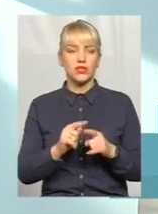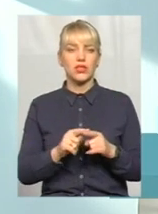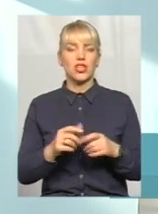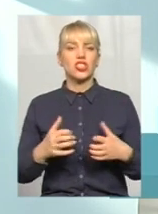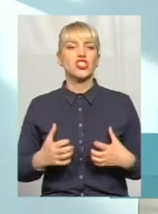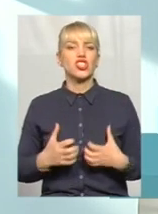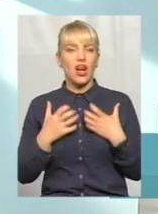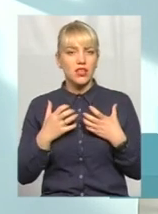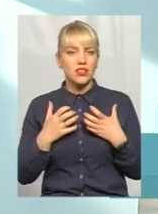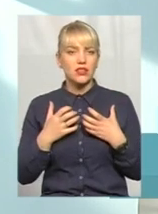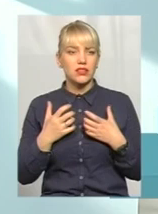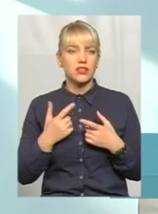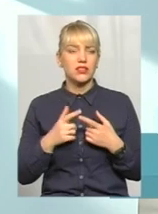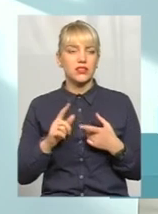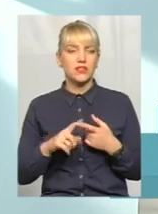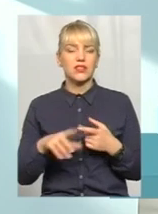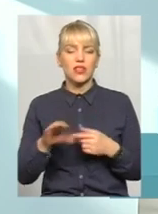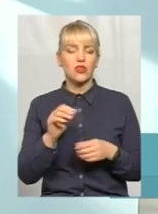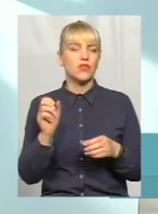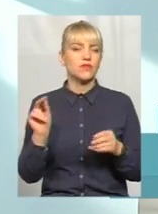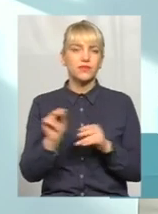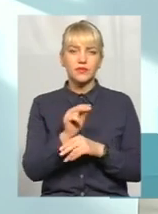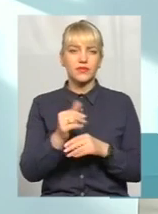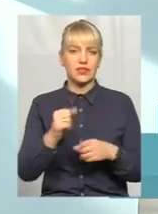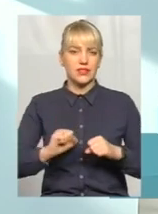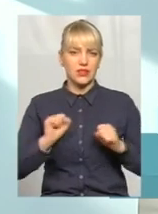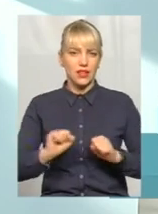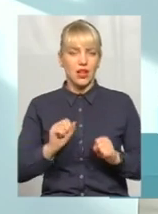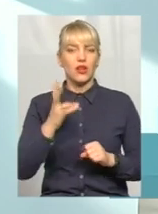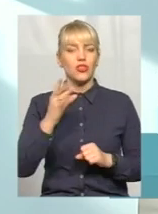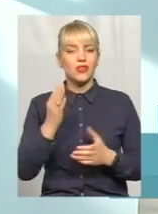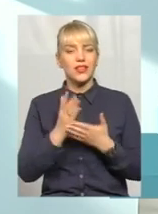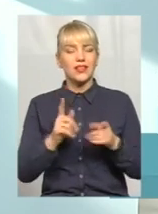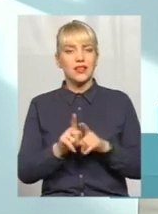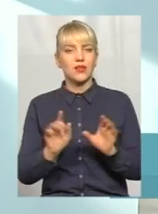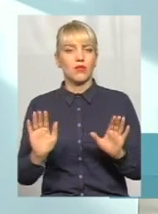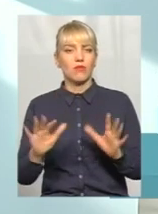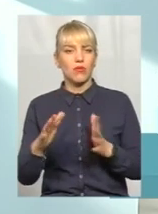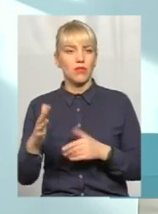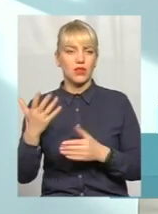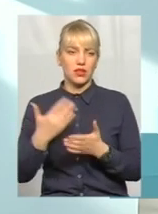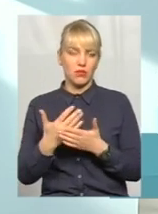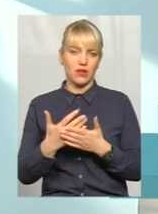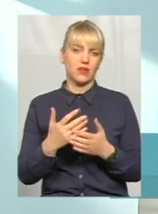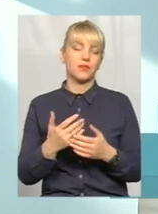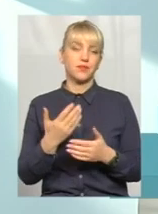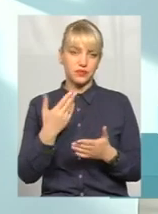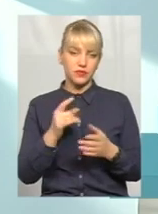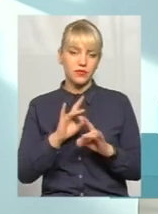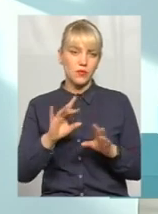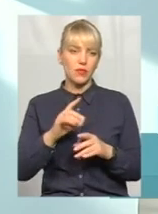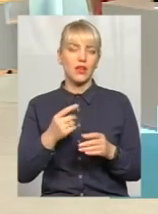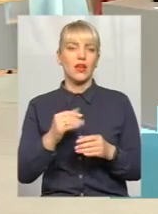робимося для того, щоб їх не було. Але все рівно є такі моменти, до прикладу, от наступний момент, вона знову ж таки